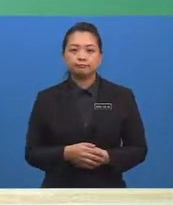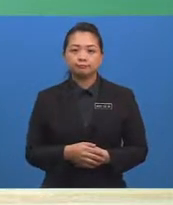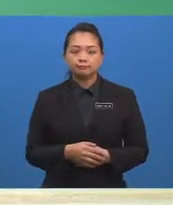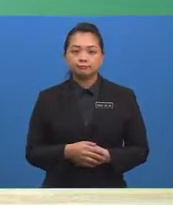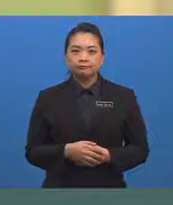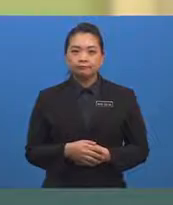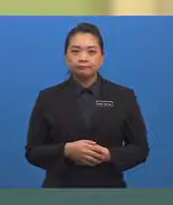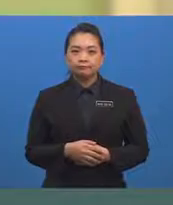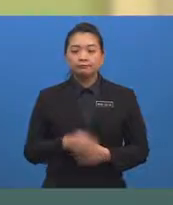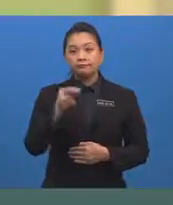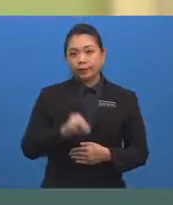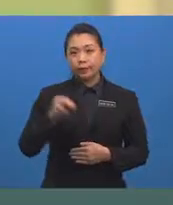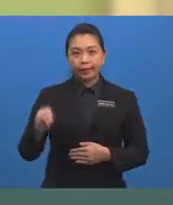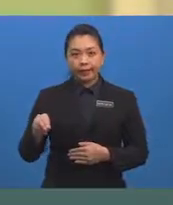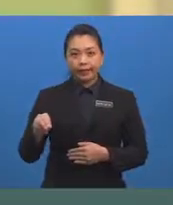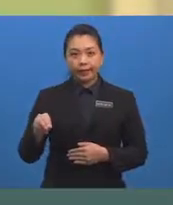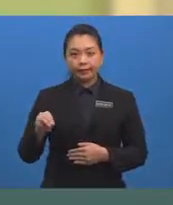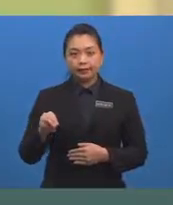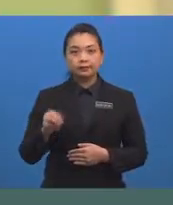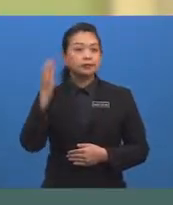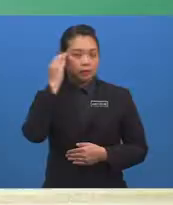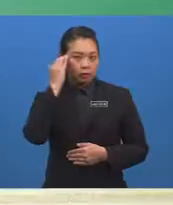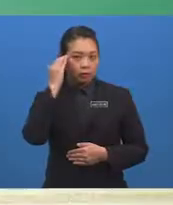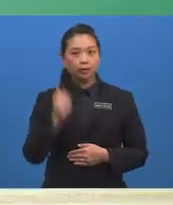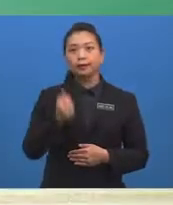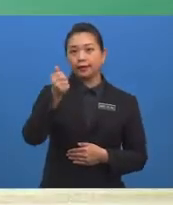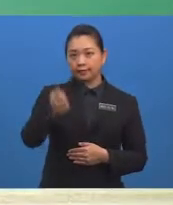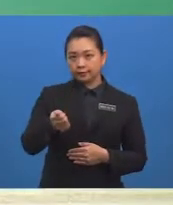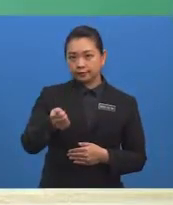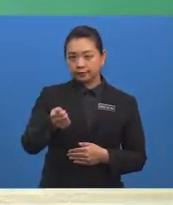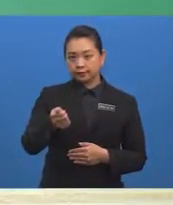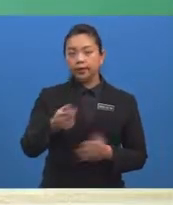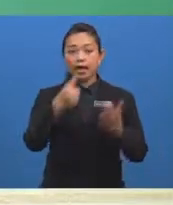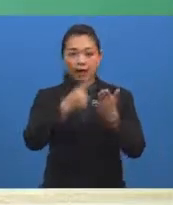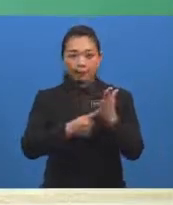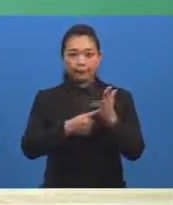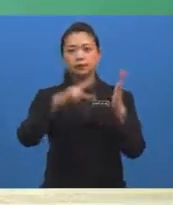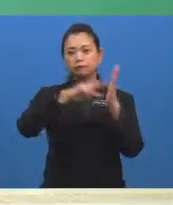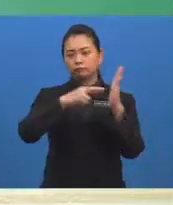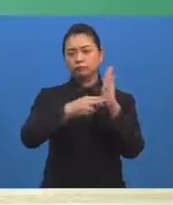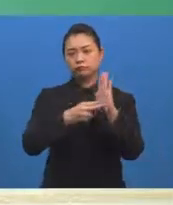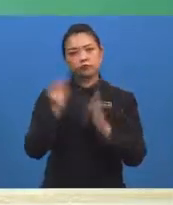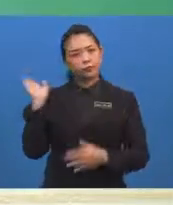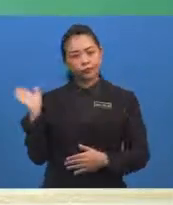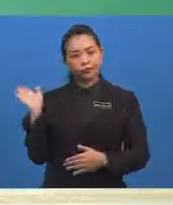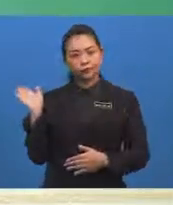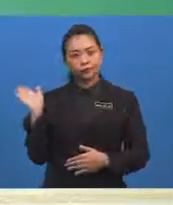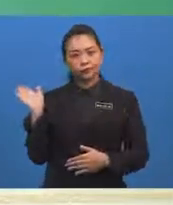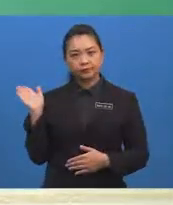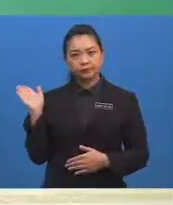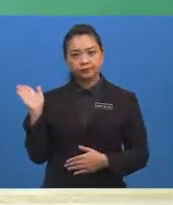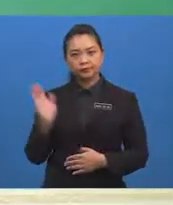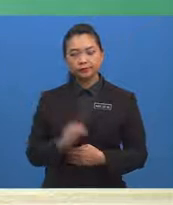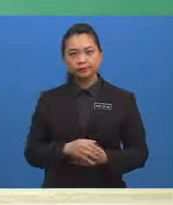Murid-murid, tahukah anda apakah yang dimaksudkan dengan peristiwa bergabung?